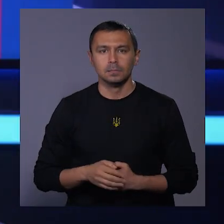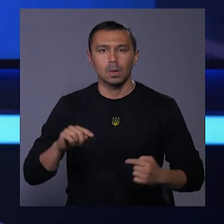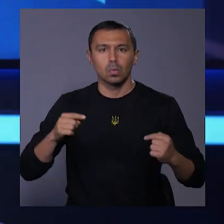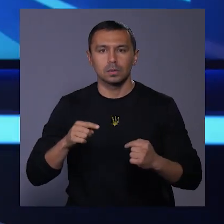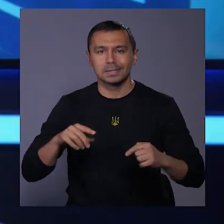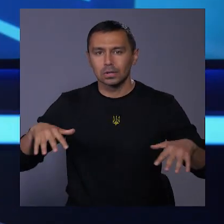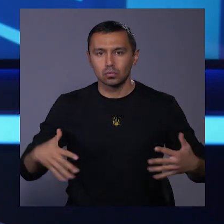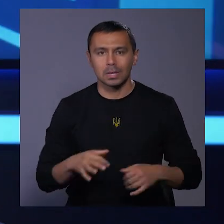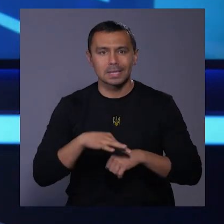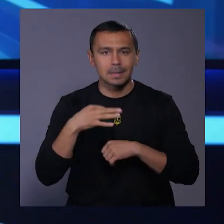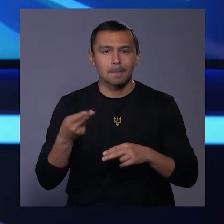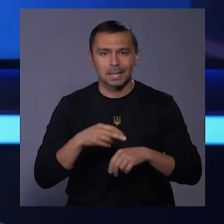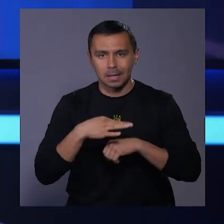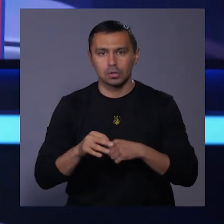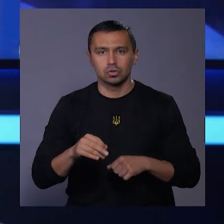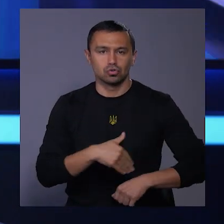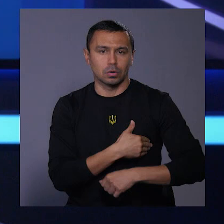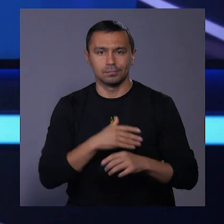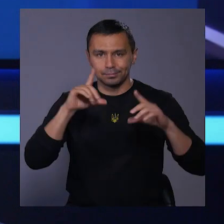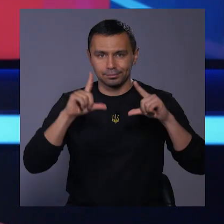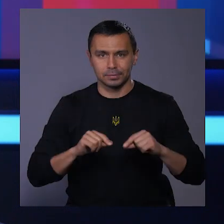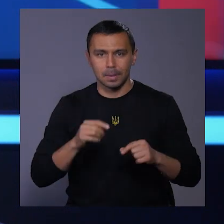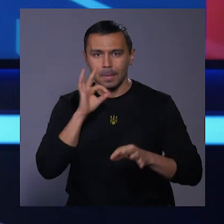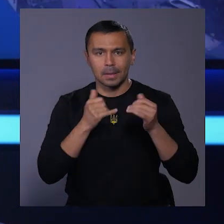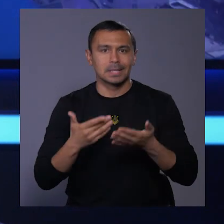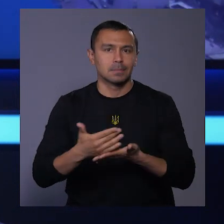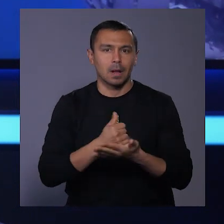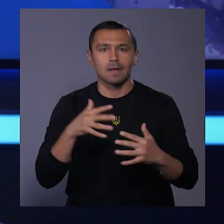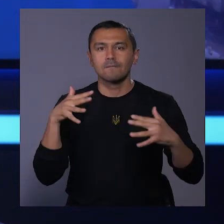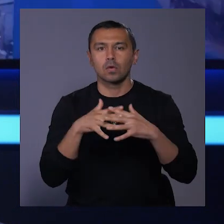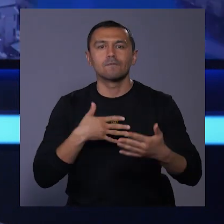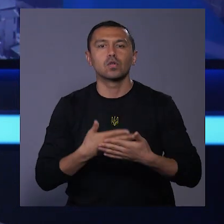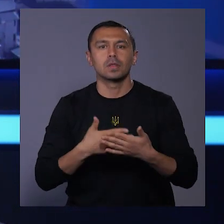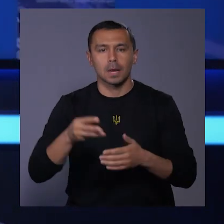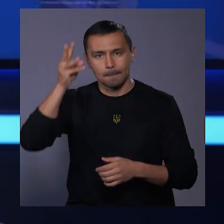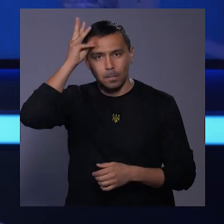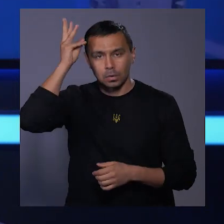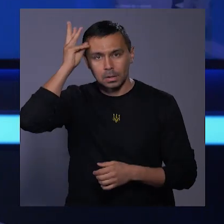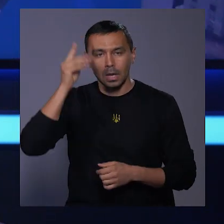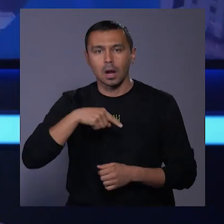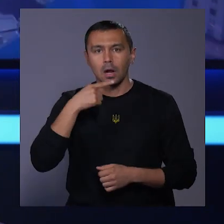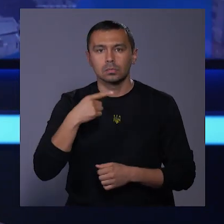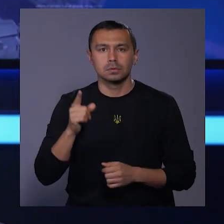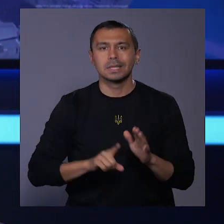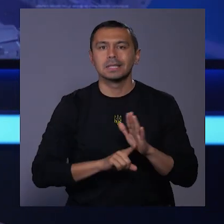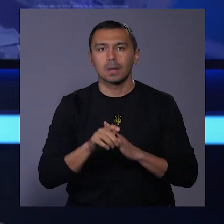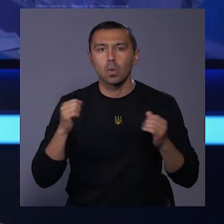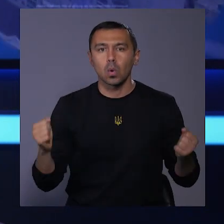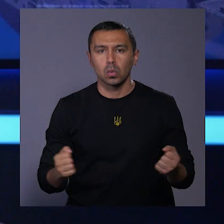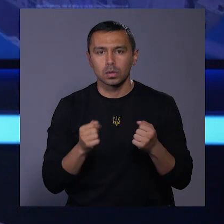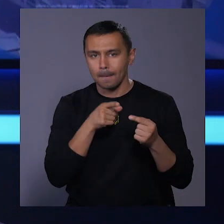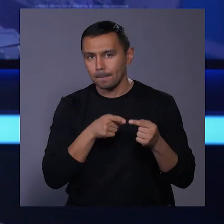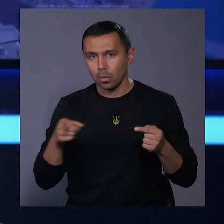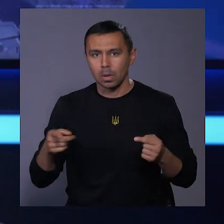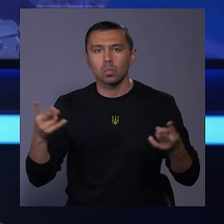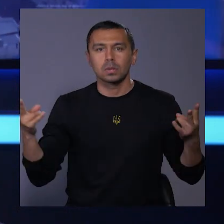Протизастудні, знеболювальні та жарознижувальні препарати нині збирають на фронт волонтери Поділля. Кажуть, із настанням холодної